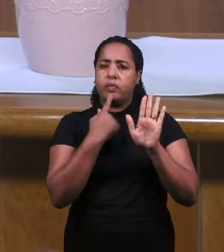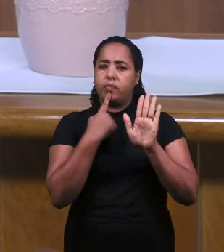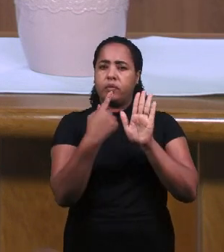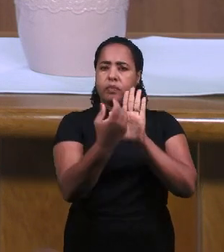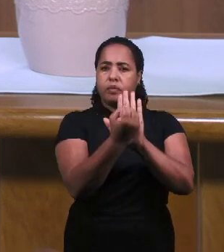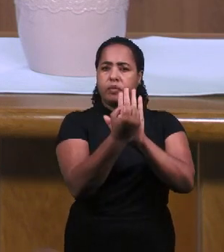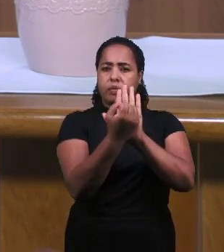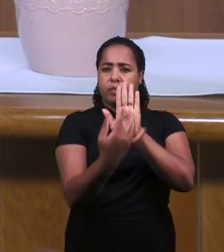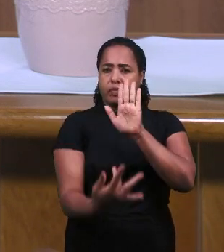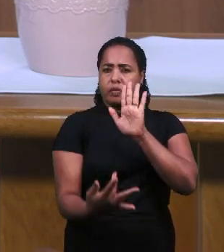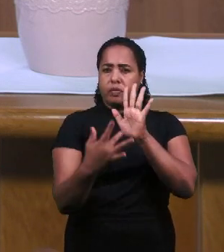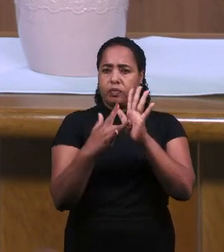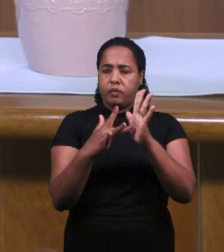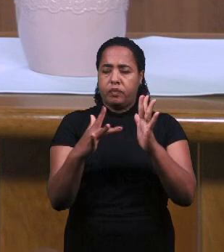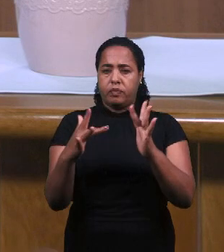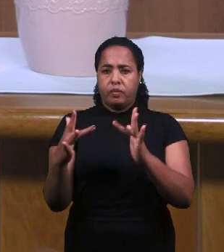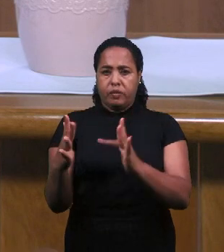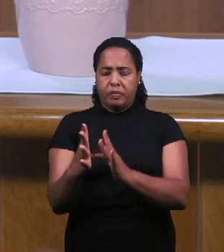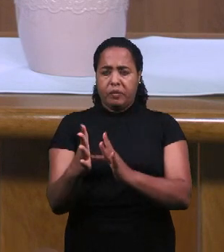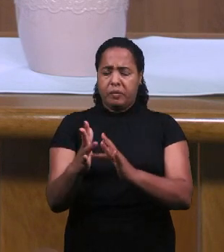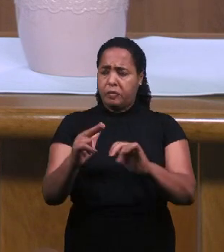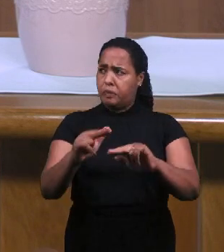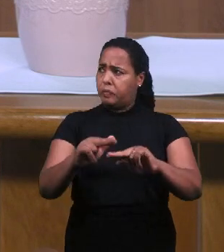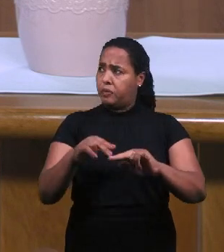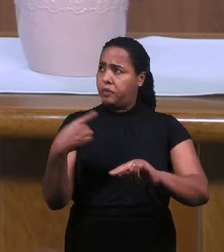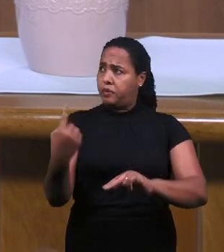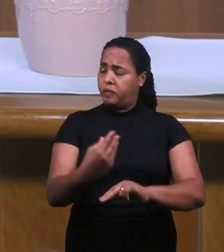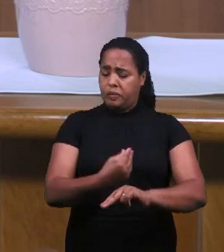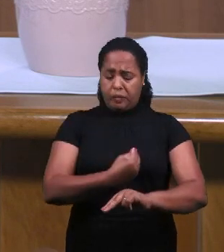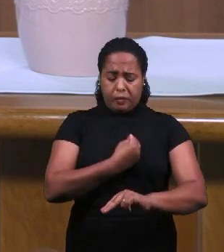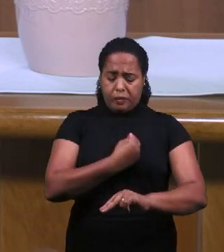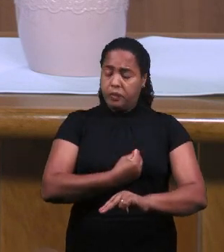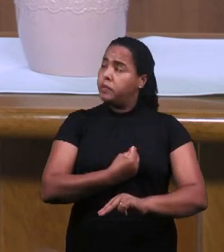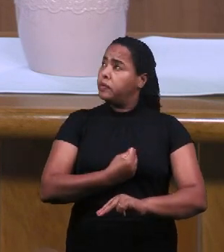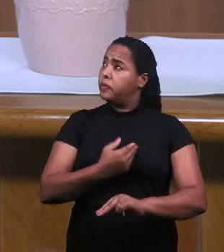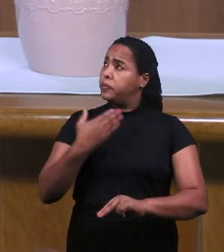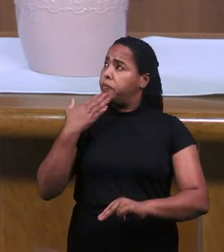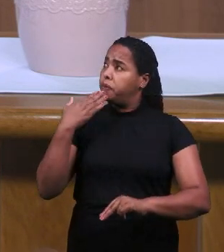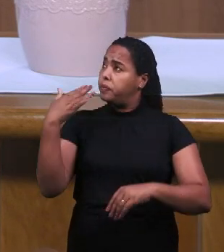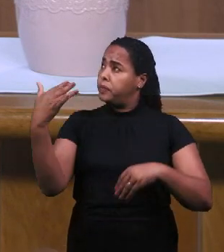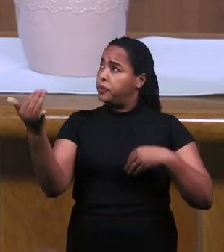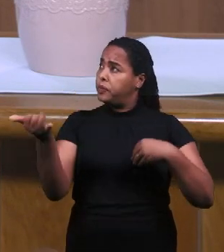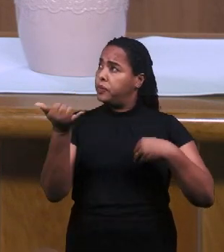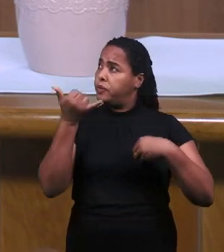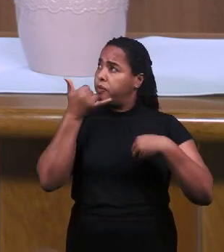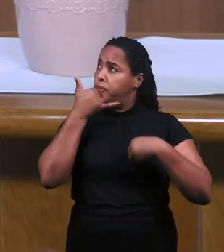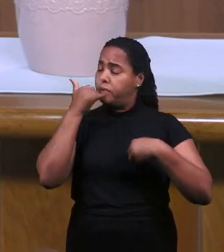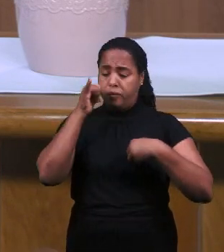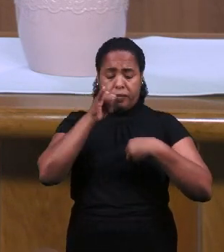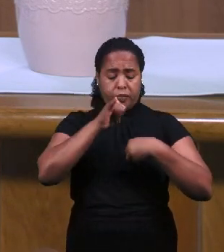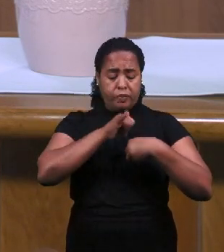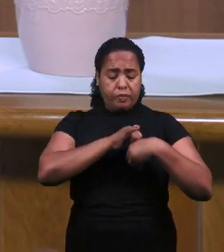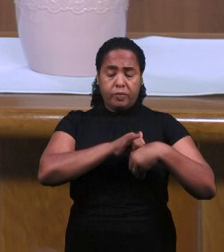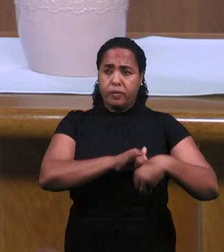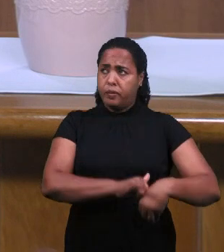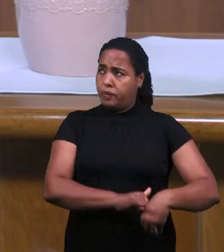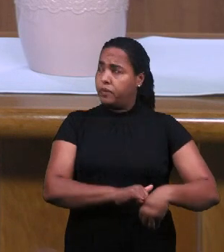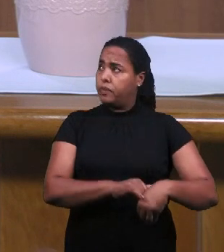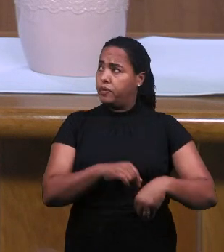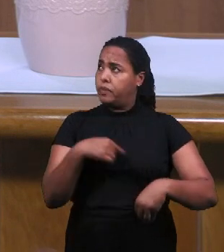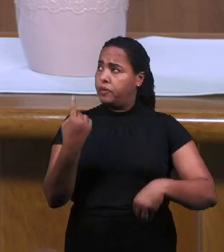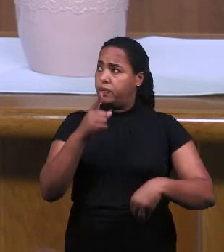Христа, о жизнях наших, прося прощения, грехов наших,